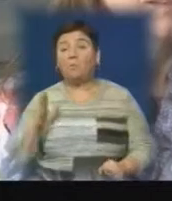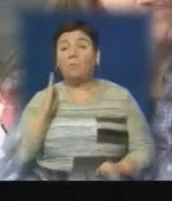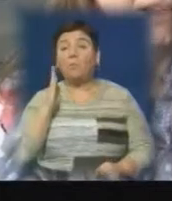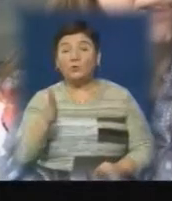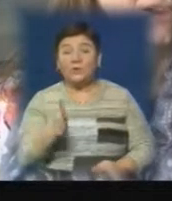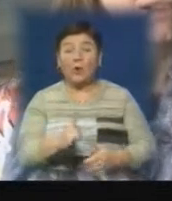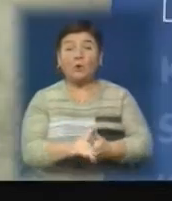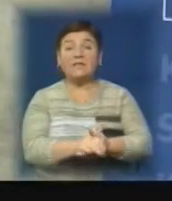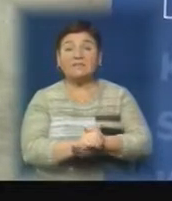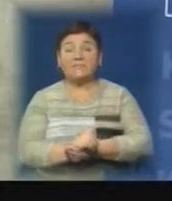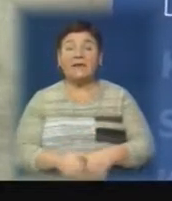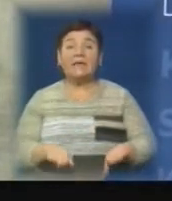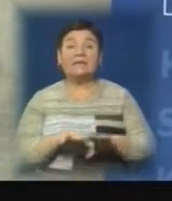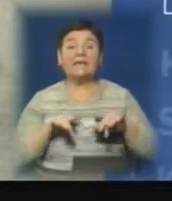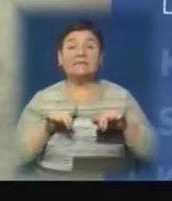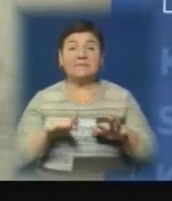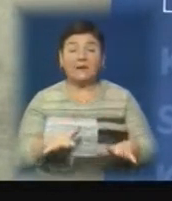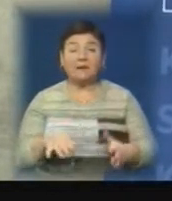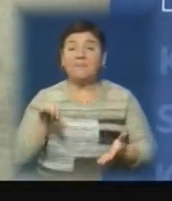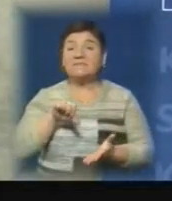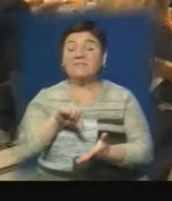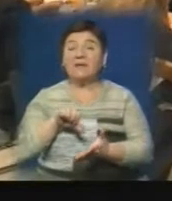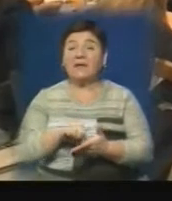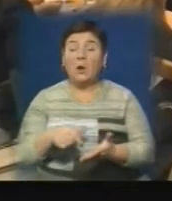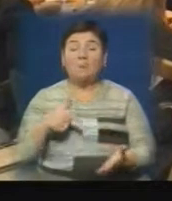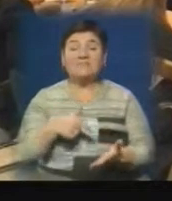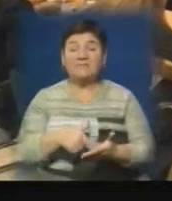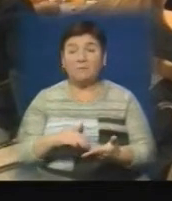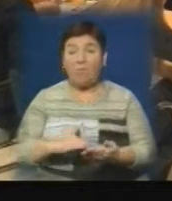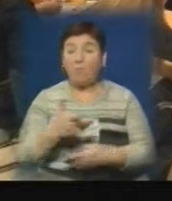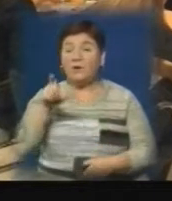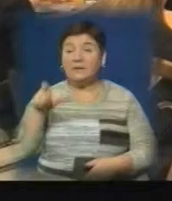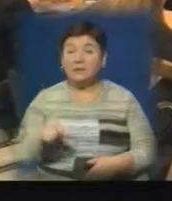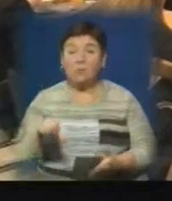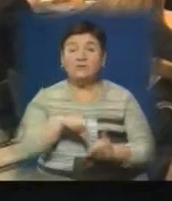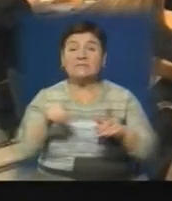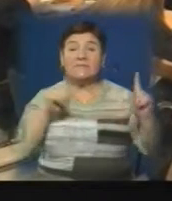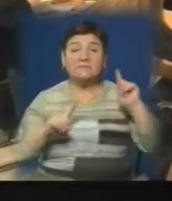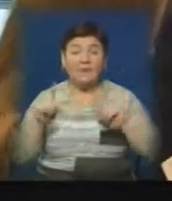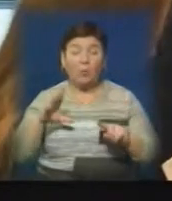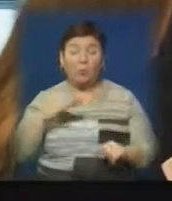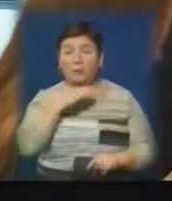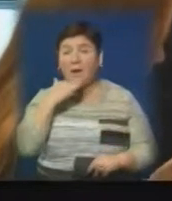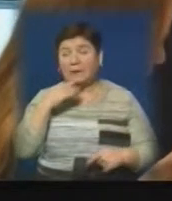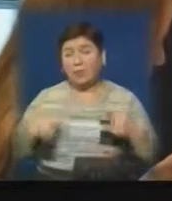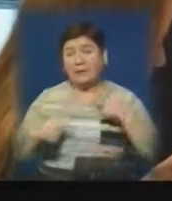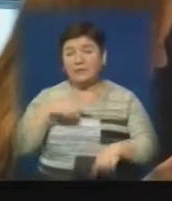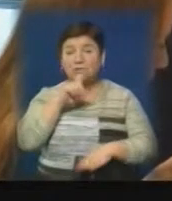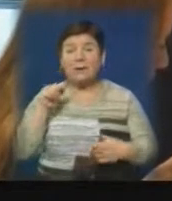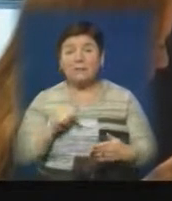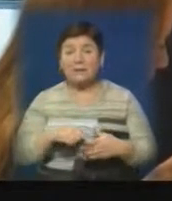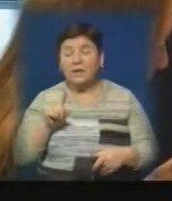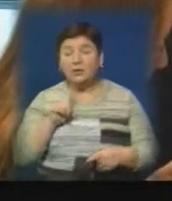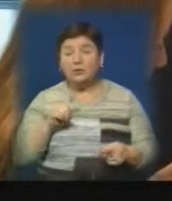такий захід. Під час зустрічі з представниками місцевого політикому, учасниками семінару було задано чимало критичних питань.